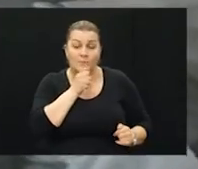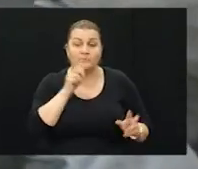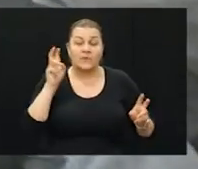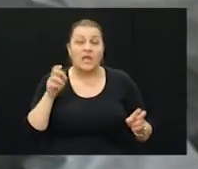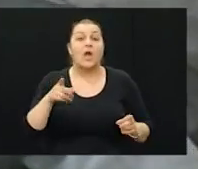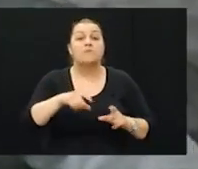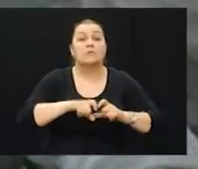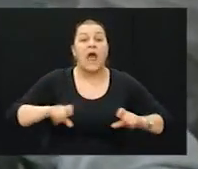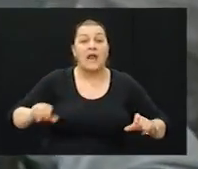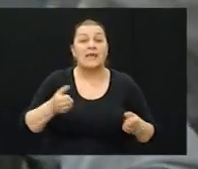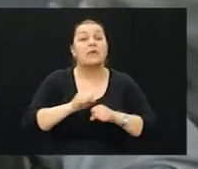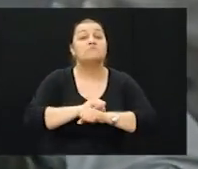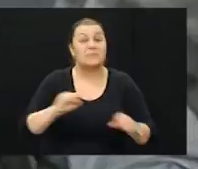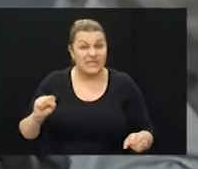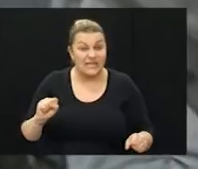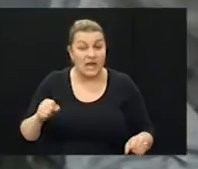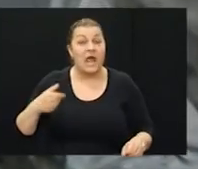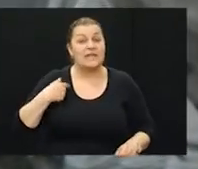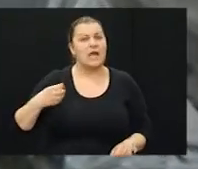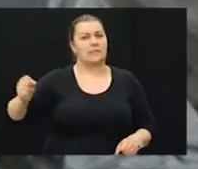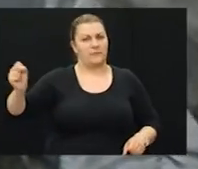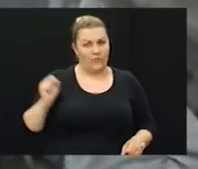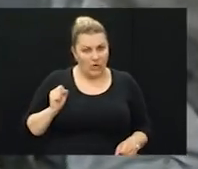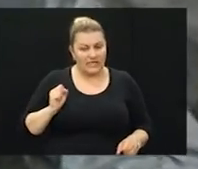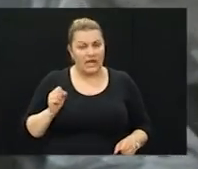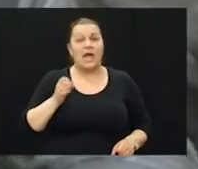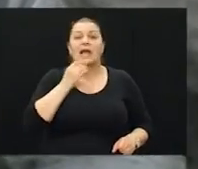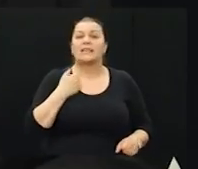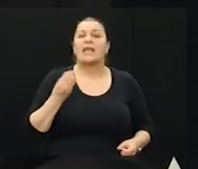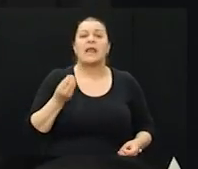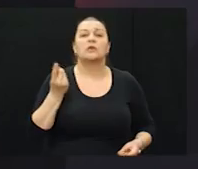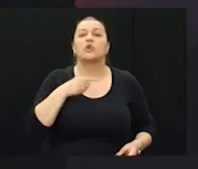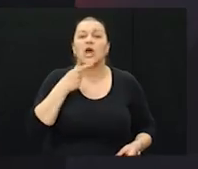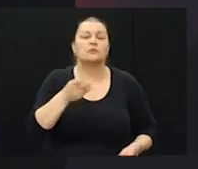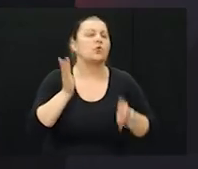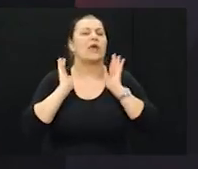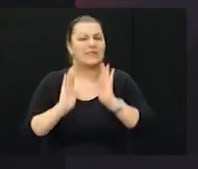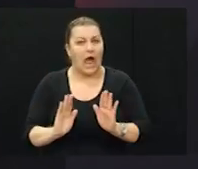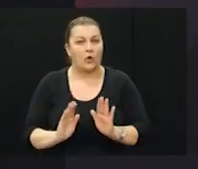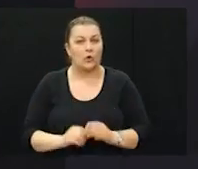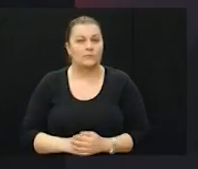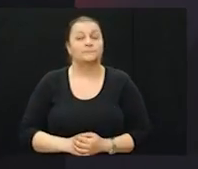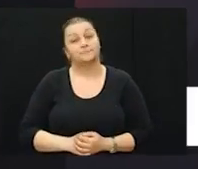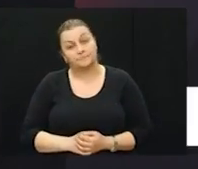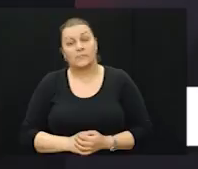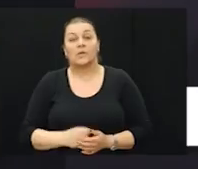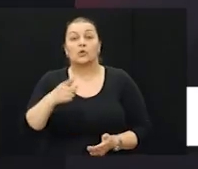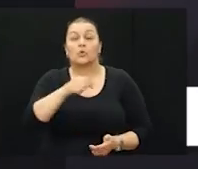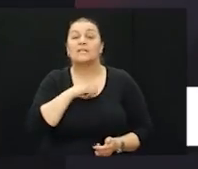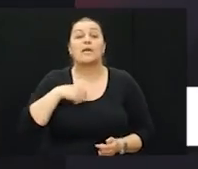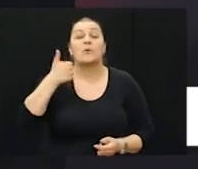brana je minirana, a ja sam vojnik i kad nešto kaže, onda je to tako. Tu je samo jedna stvar točna,